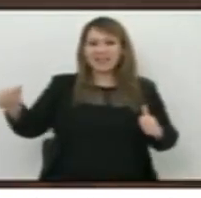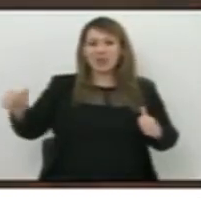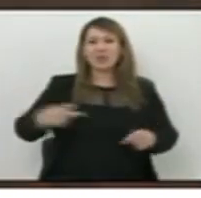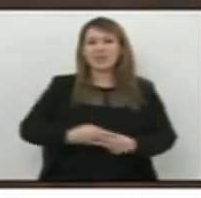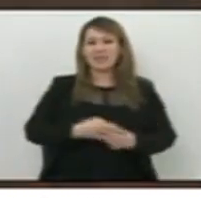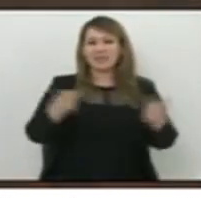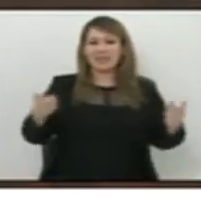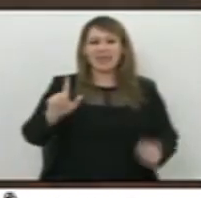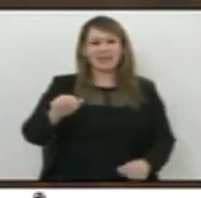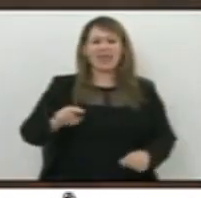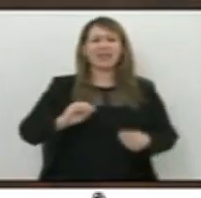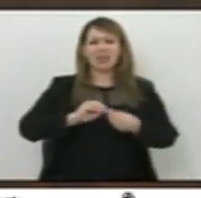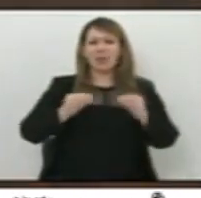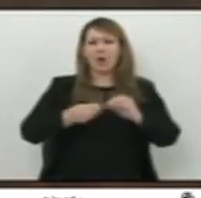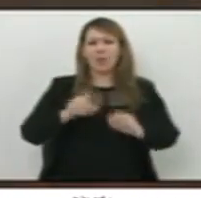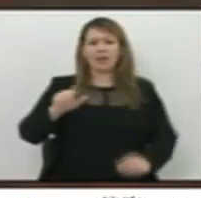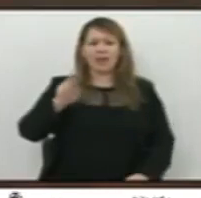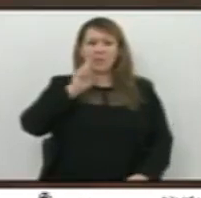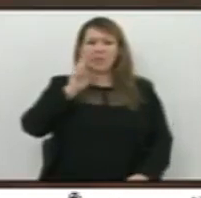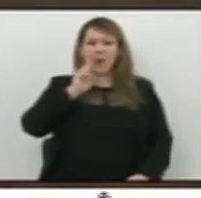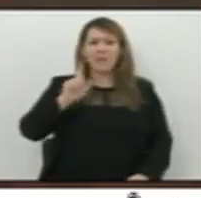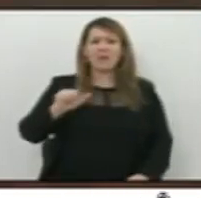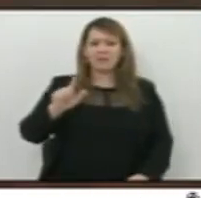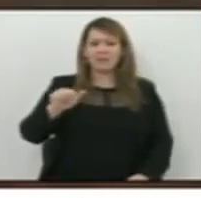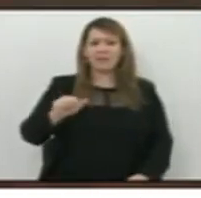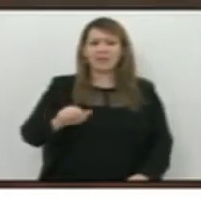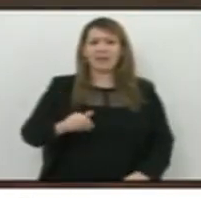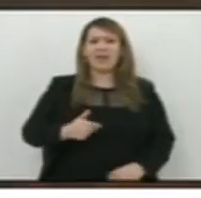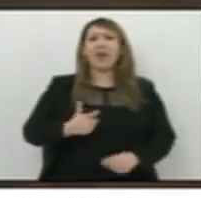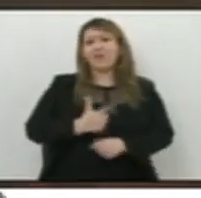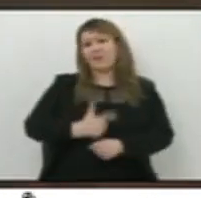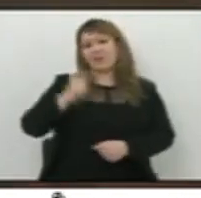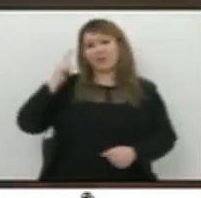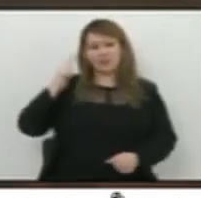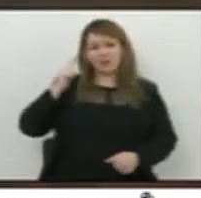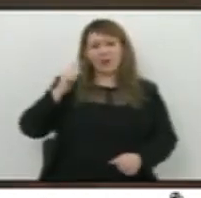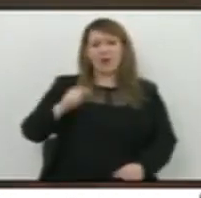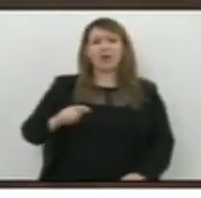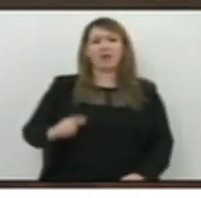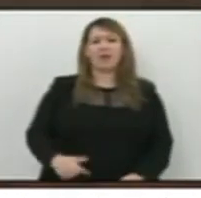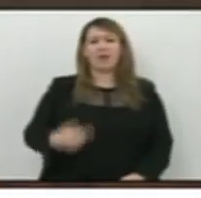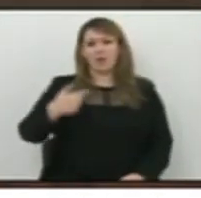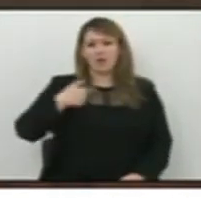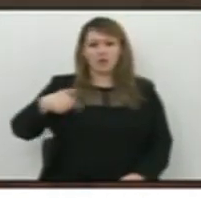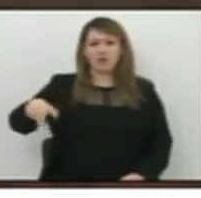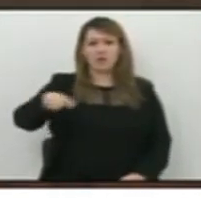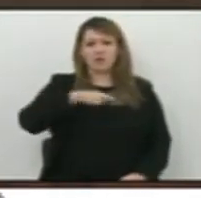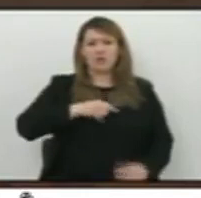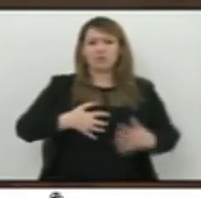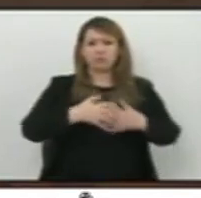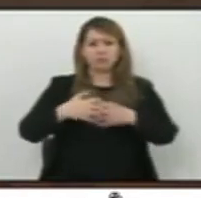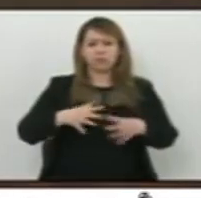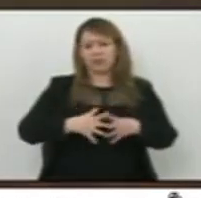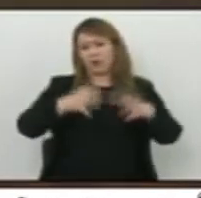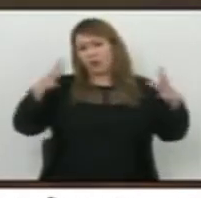حتى كنا في سنوات هذه الأخيرة سنتين الأخرتين التزمنا حتى المديري أهتل شركات الكبرى